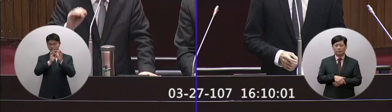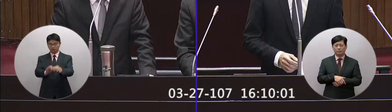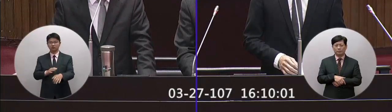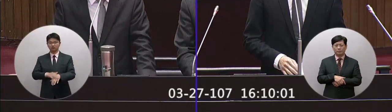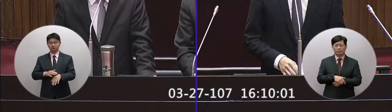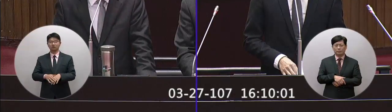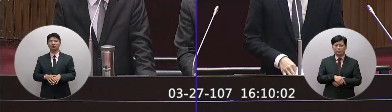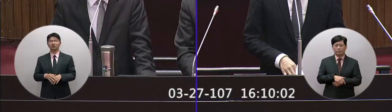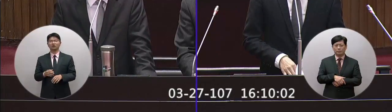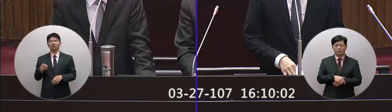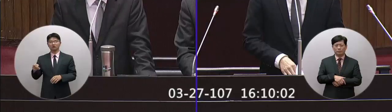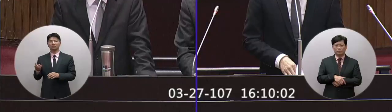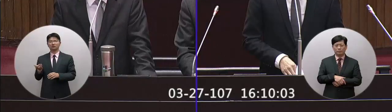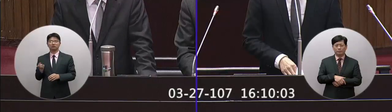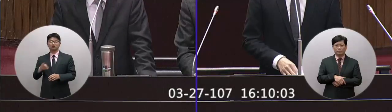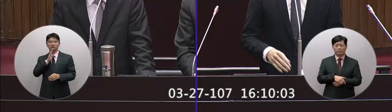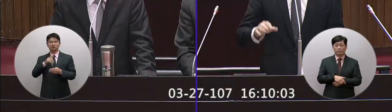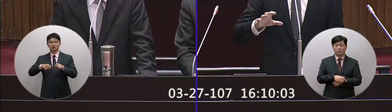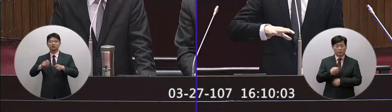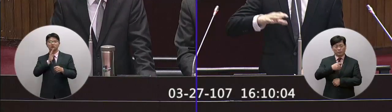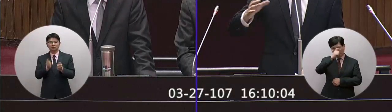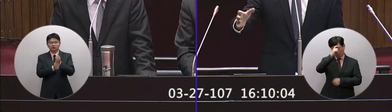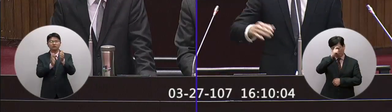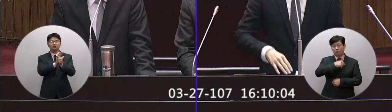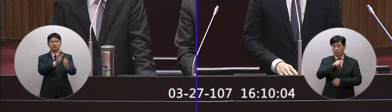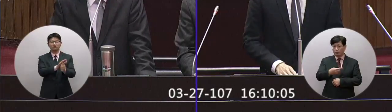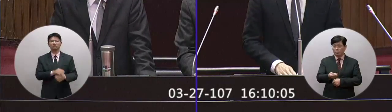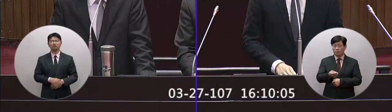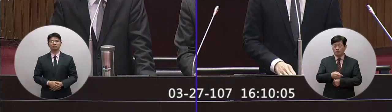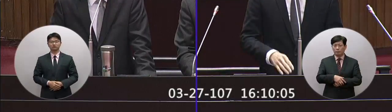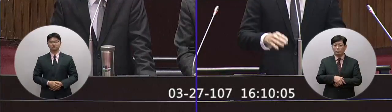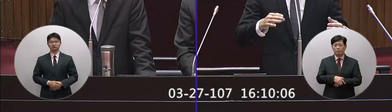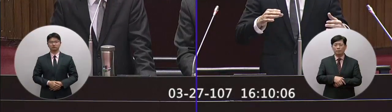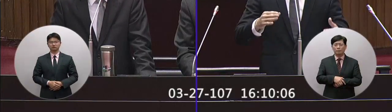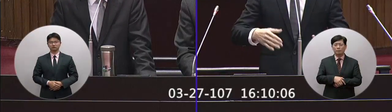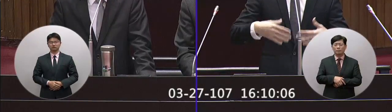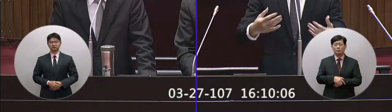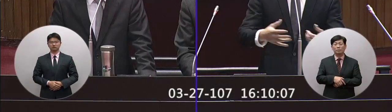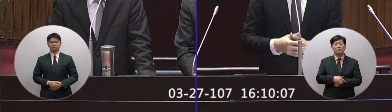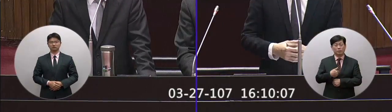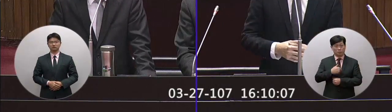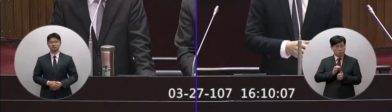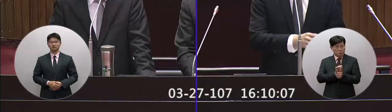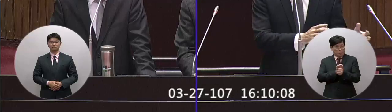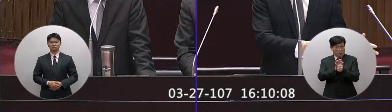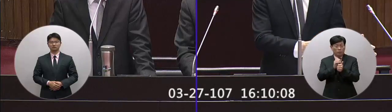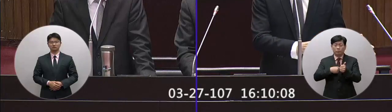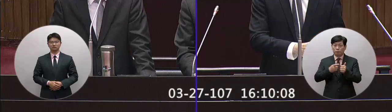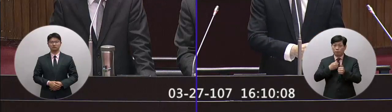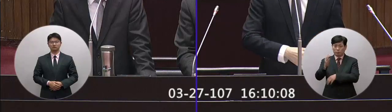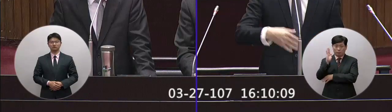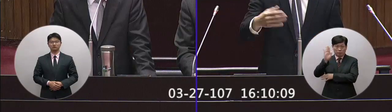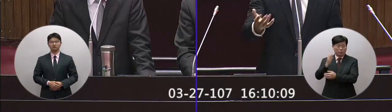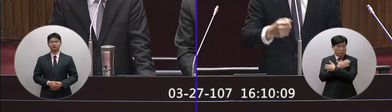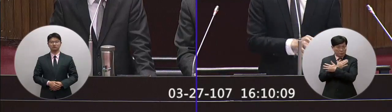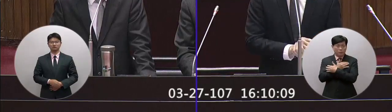不就是輔助的一個政策其中之因所以我願望說再來的時候就是這個我們推薦的時候這個公共特